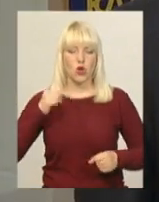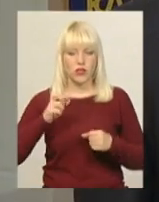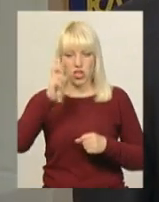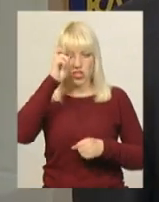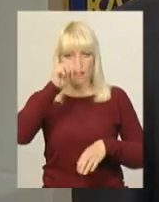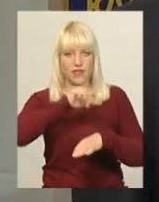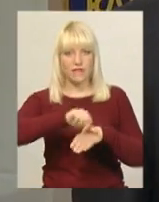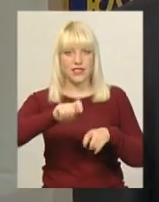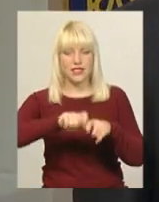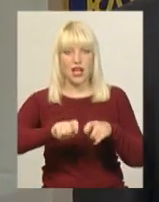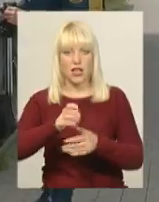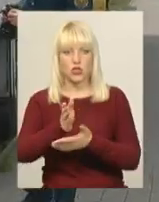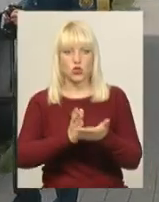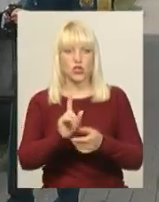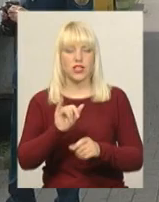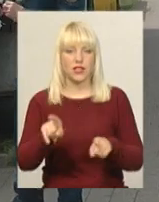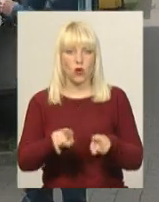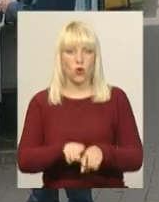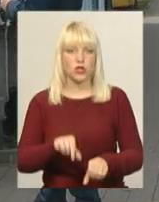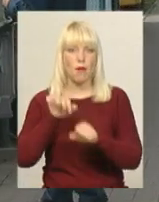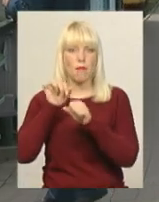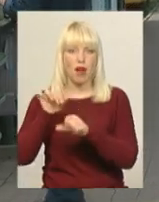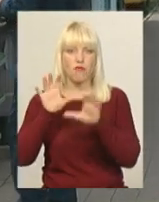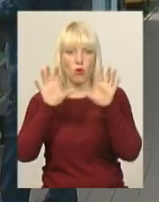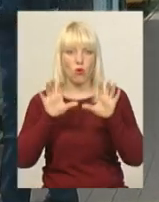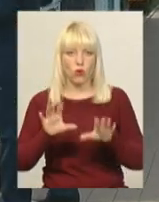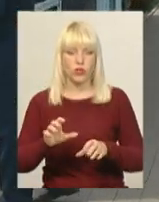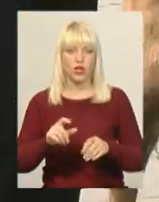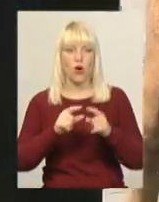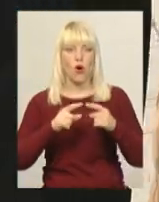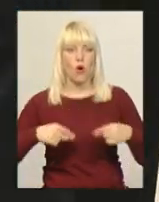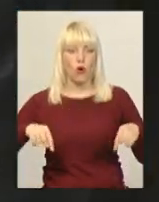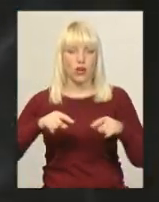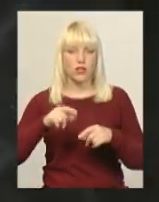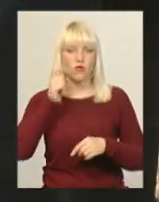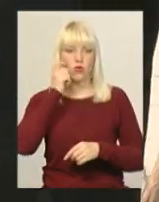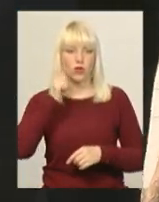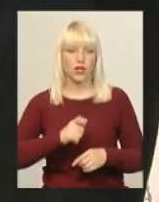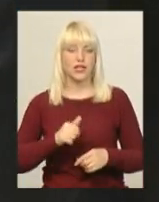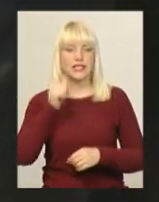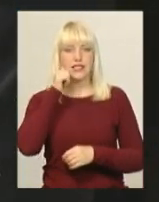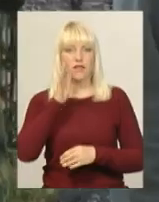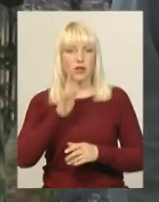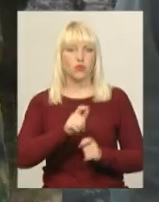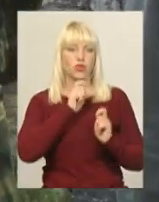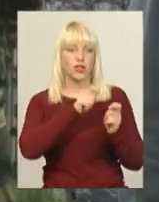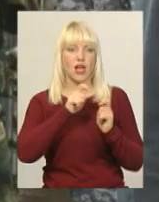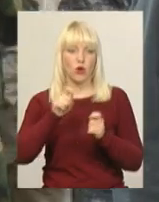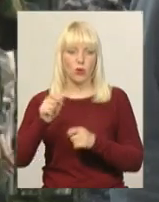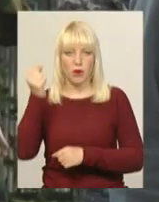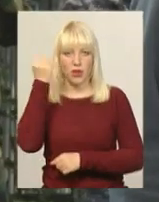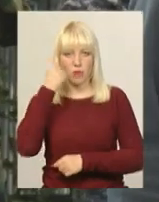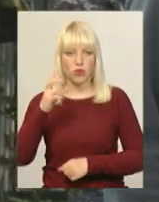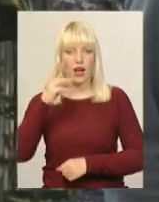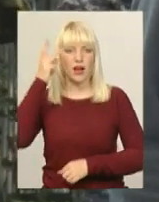правоохоронних органів України. Результати міжнародних змагань оприлюднять завтра. Тоді ж відбудеться нагородження переможців на Хмельницькому стадіоні